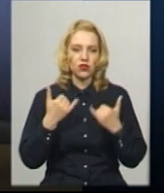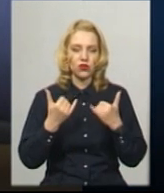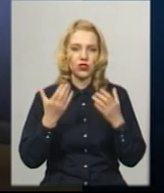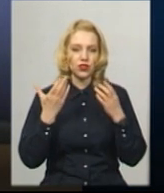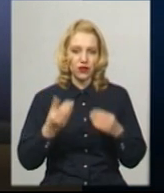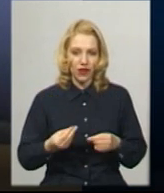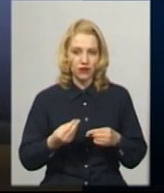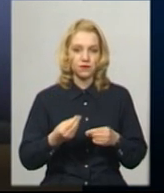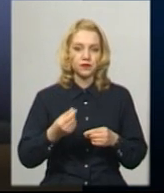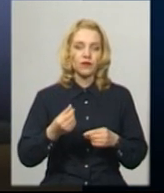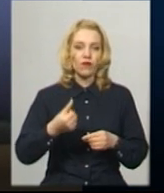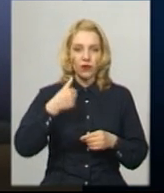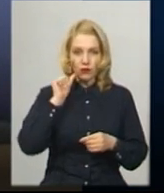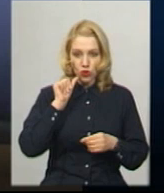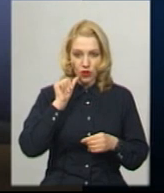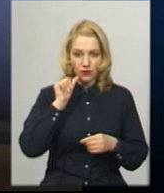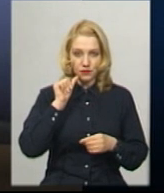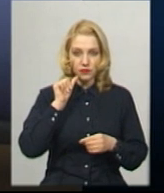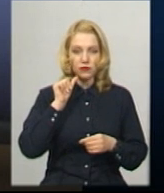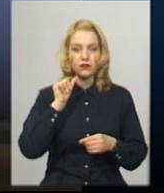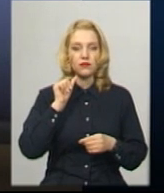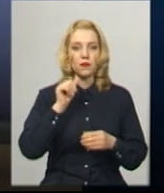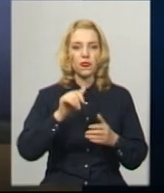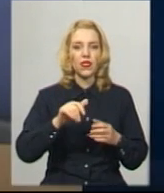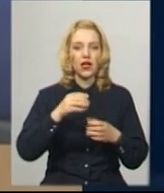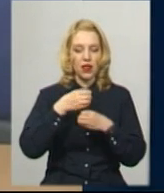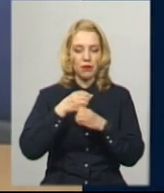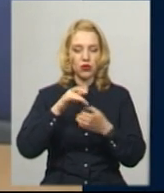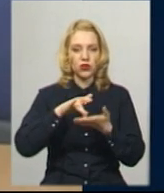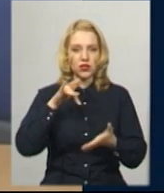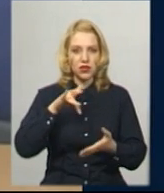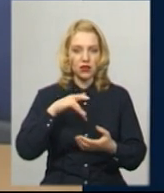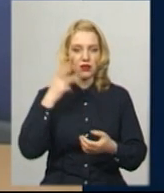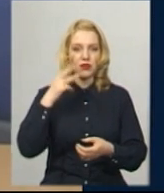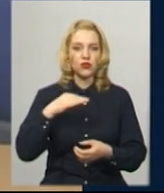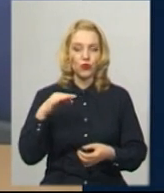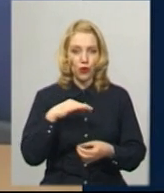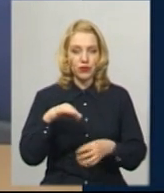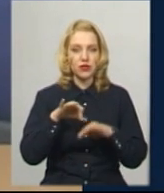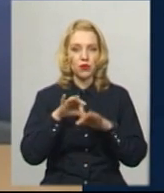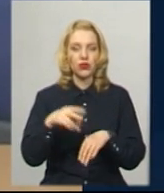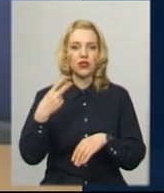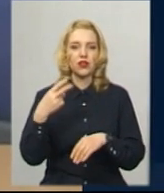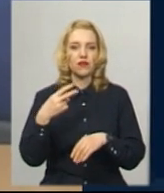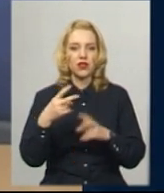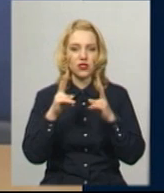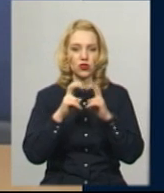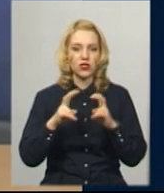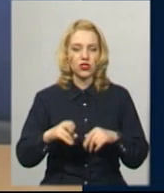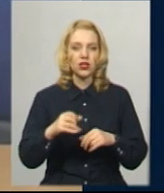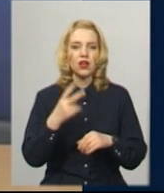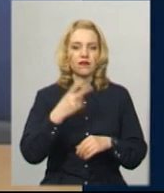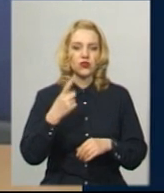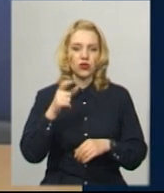саме вчора, лабораторним центром Хмельницької області проведено дослідження щодо 21 особи.